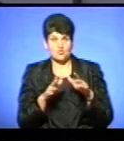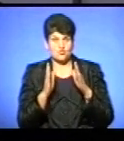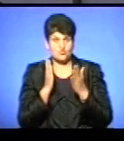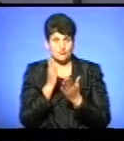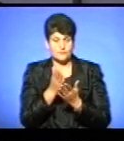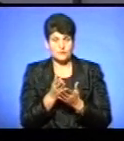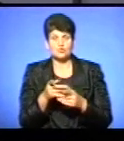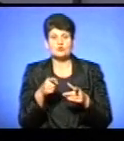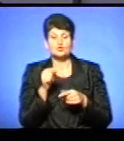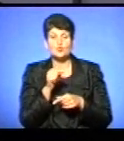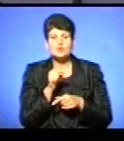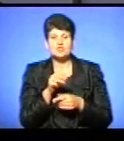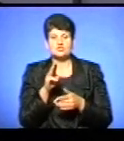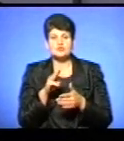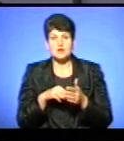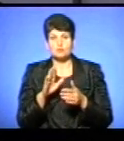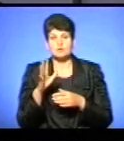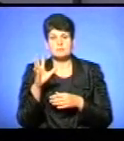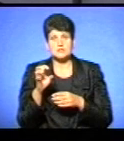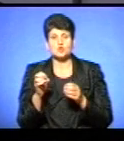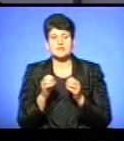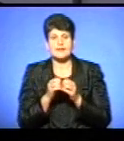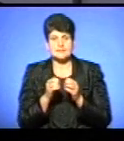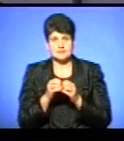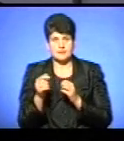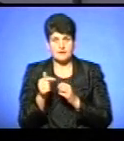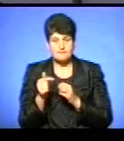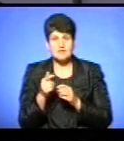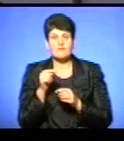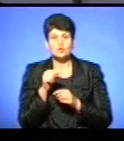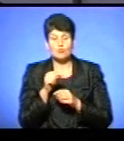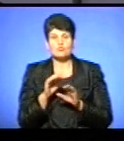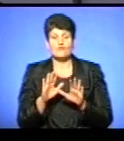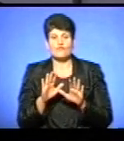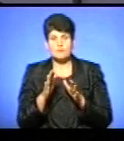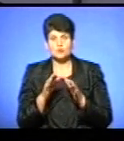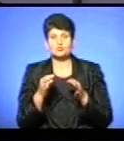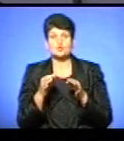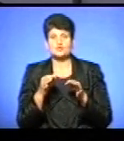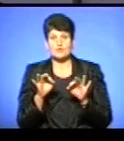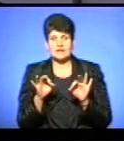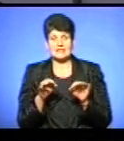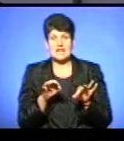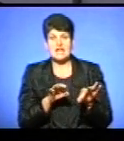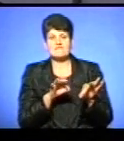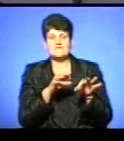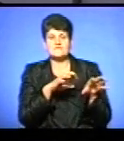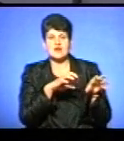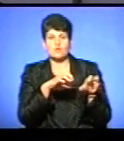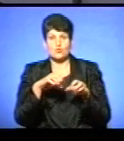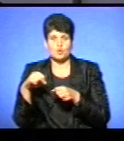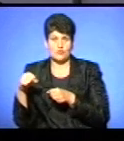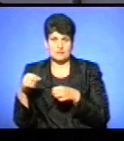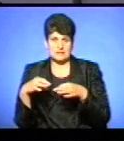тоді штраф вже є 510 гривень, але в такому випадку дозволяється евакуйовувати транспортні